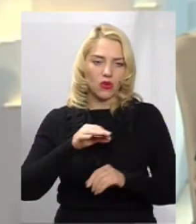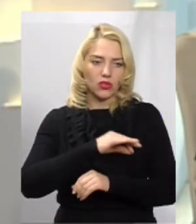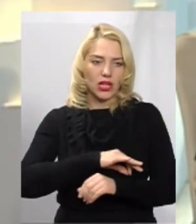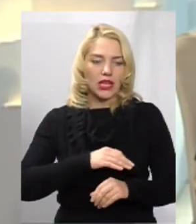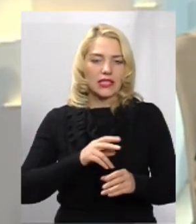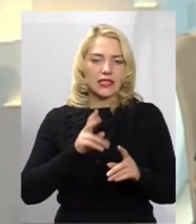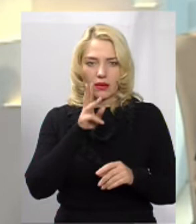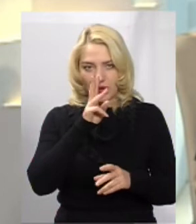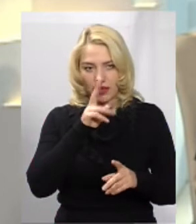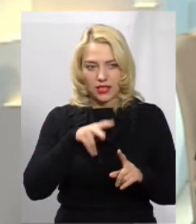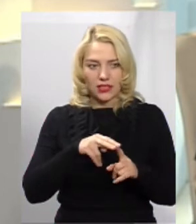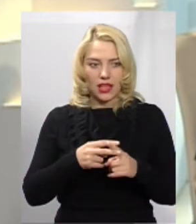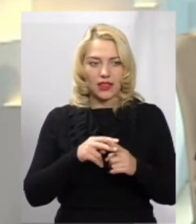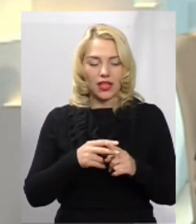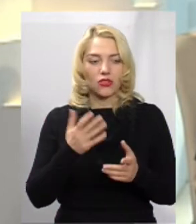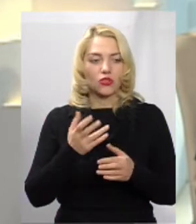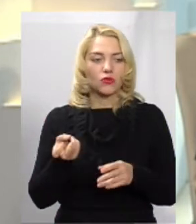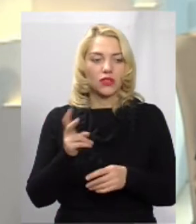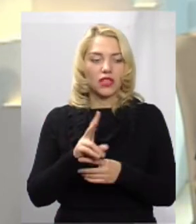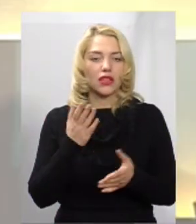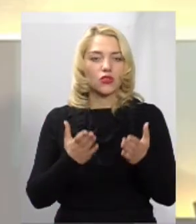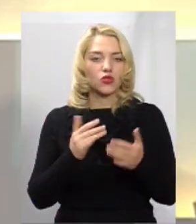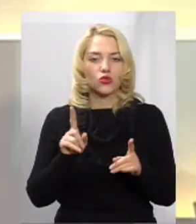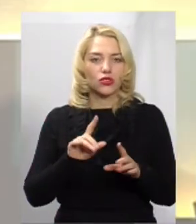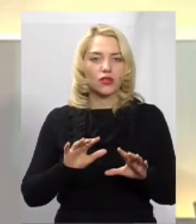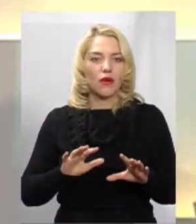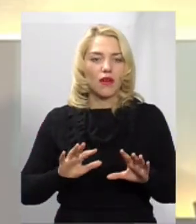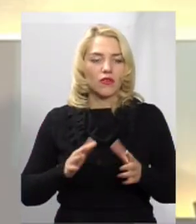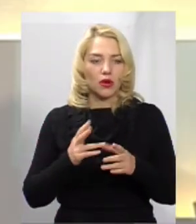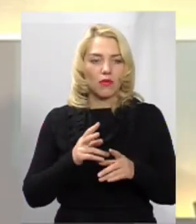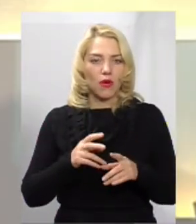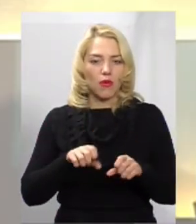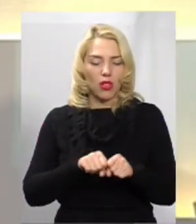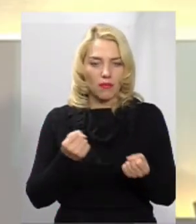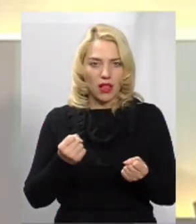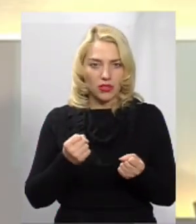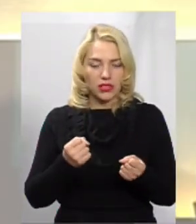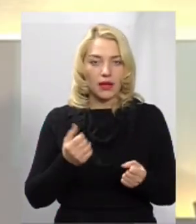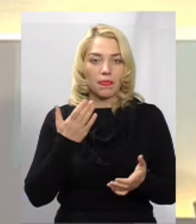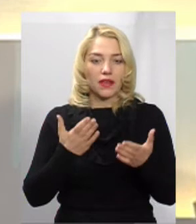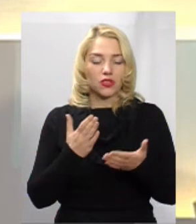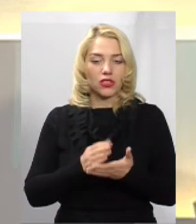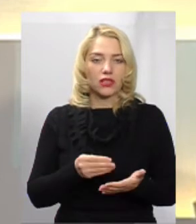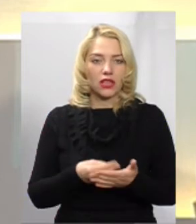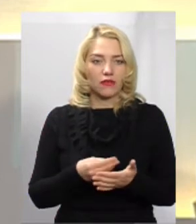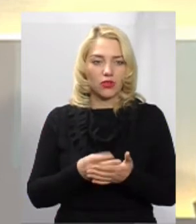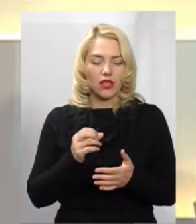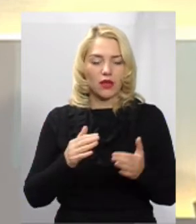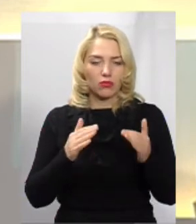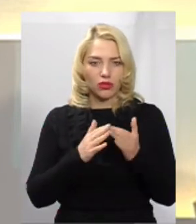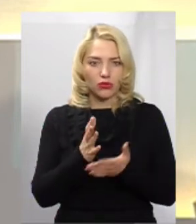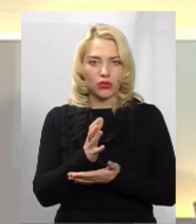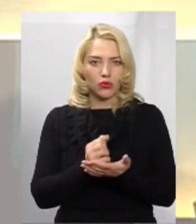зарплата сантехніку, який прийде в випадку, якщо щось поламалося. Якщо є більший тариф, на будинку акумулюються